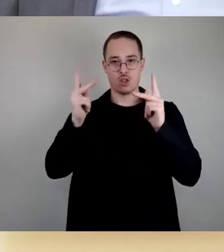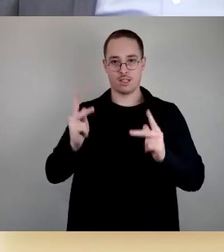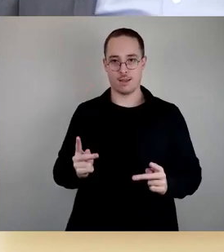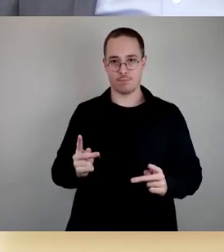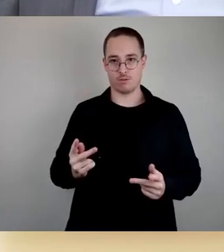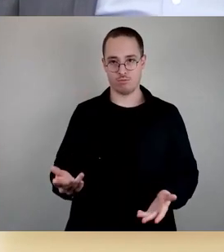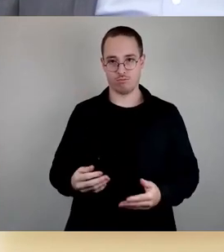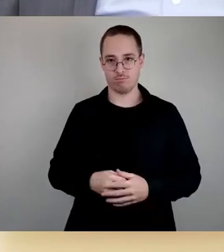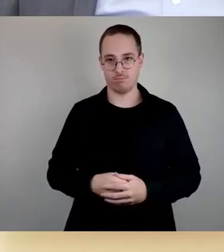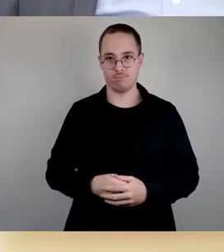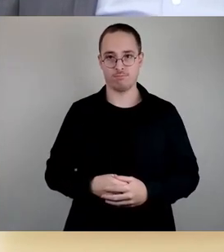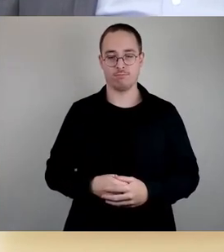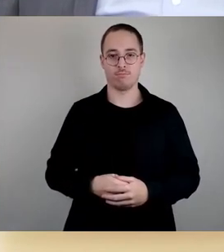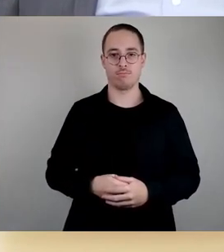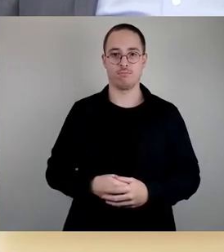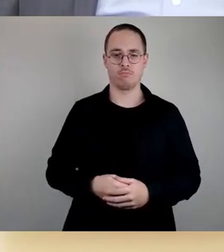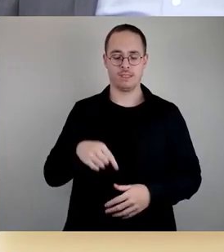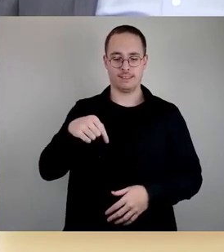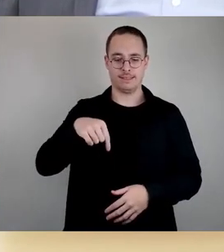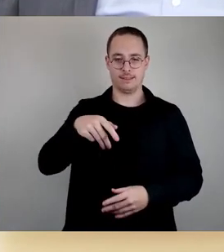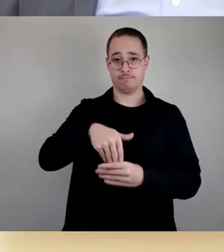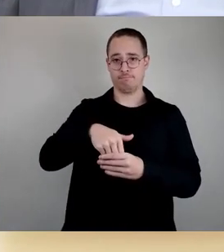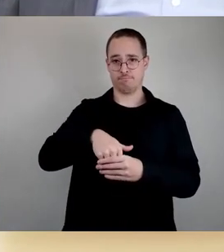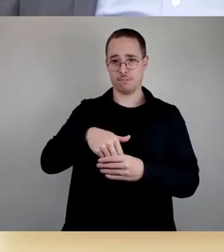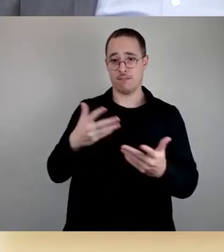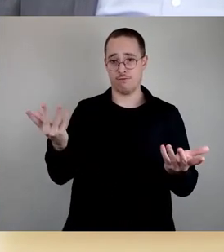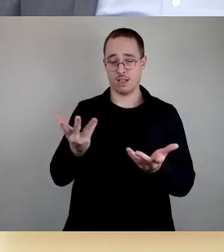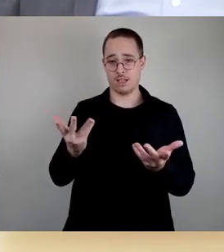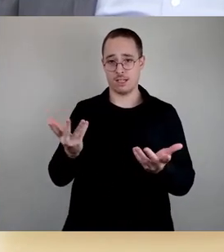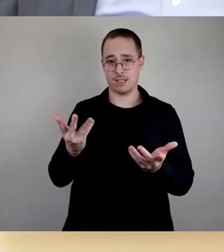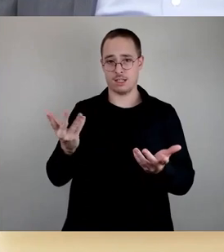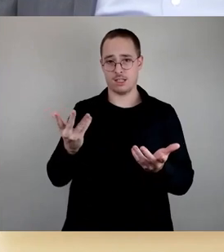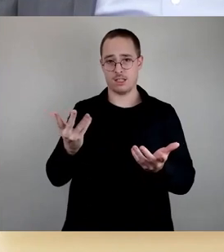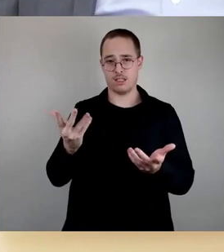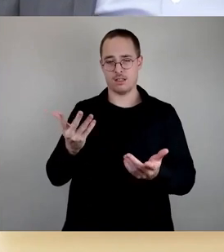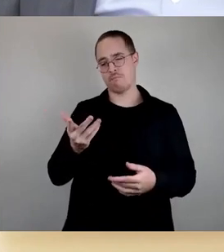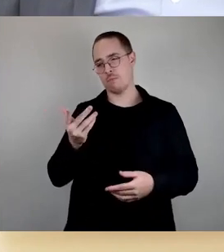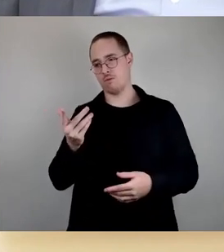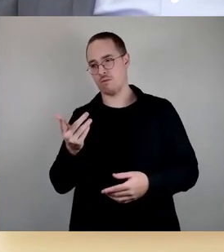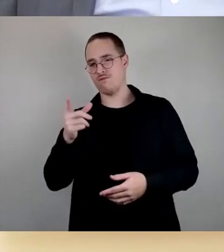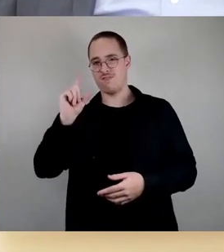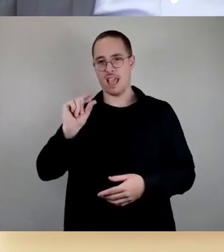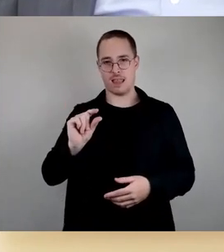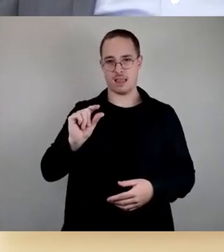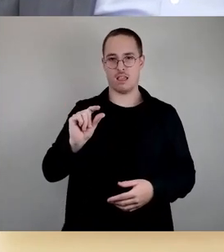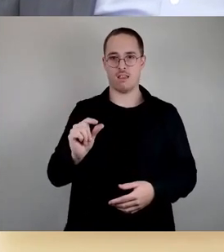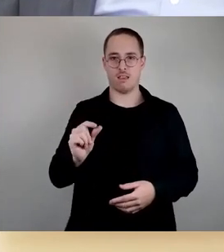Hier haben wir auch, ich sage mal, wenige Wortmeldungen